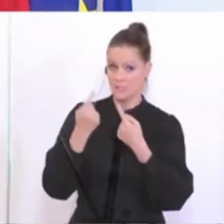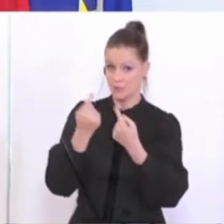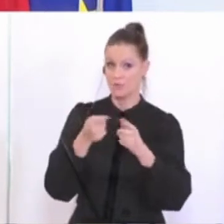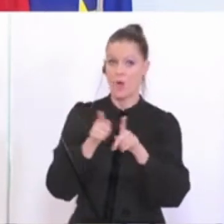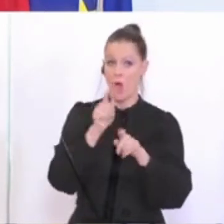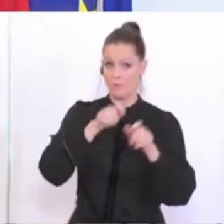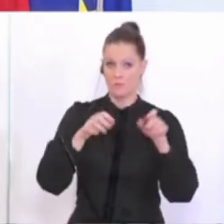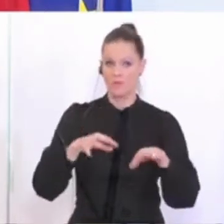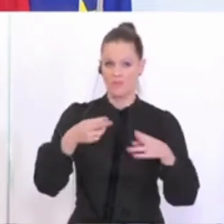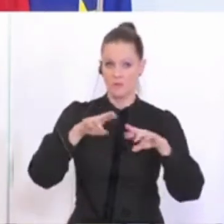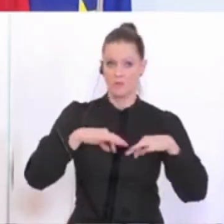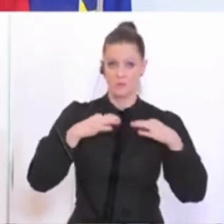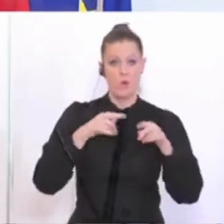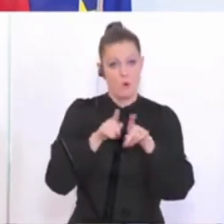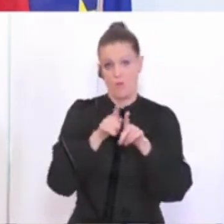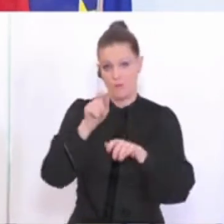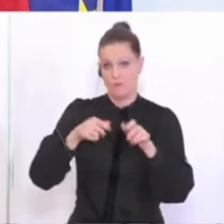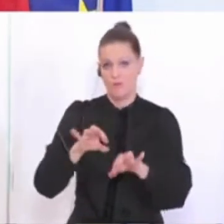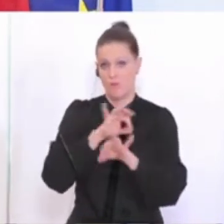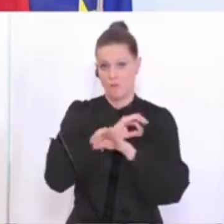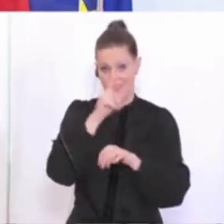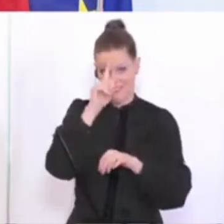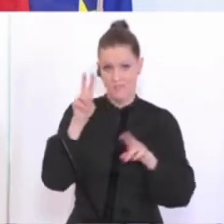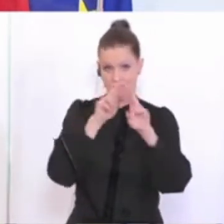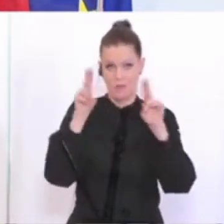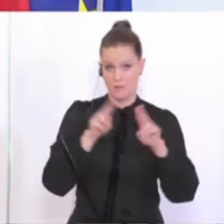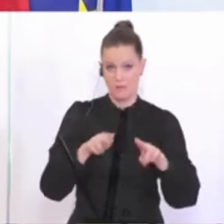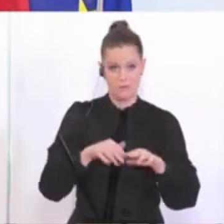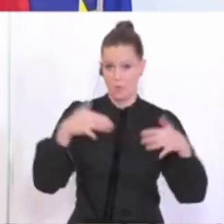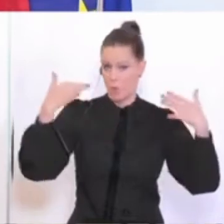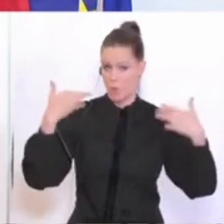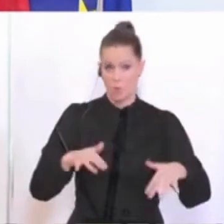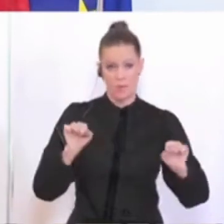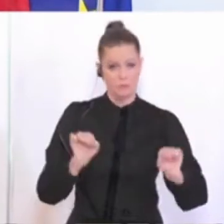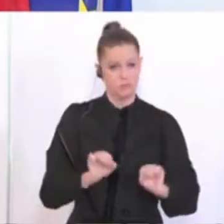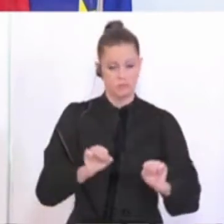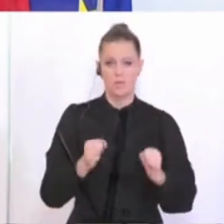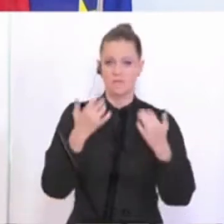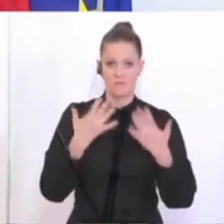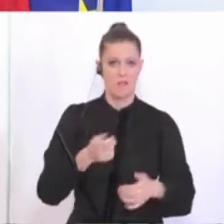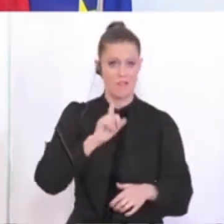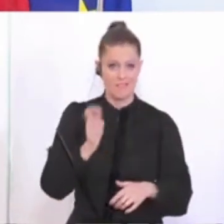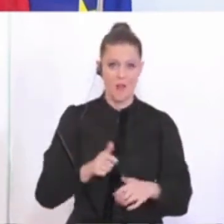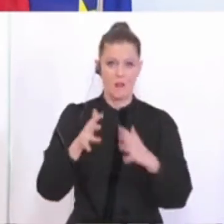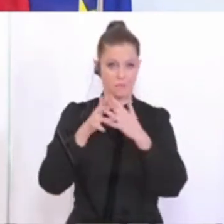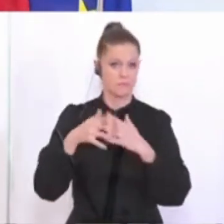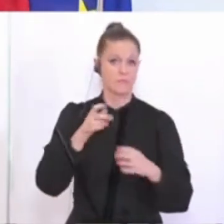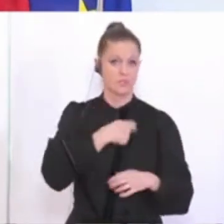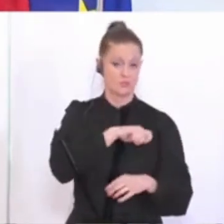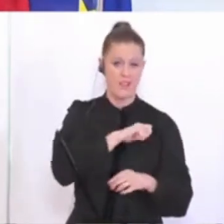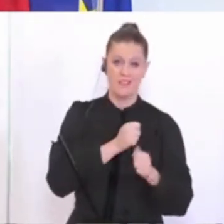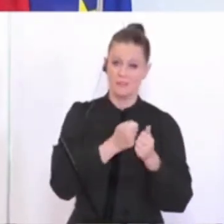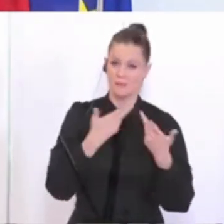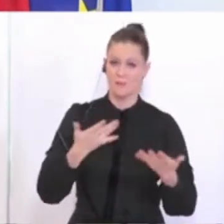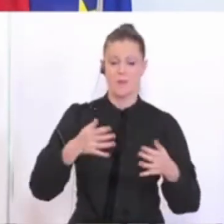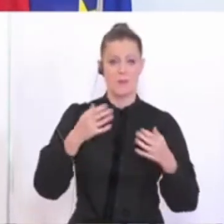Genesenen und leider auch der Todesfälle. Sie wissen, international haben wir dramatische Zahlen, seien es die USA, sei es Italien, sei es Spanien, wo erschütternde Zahlen